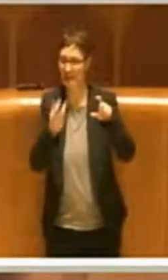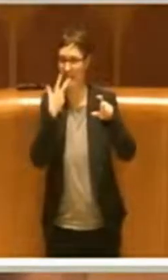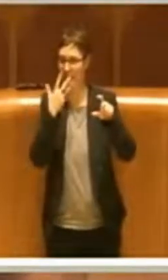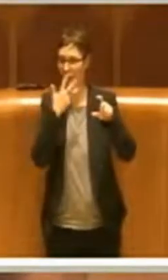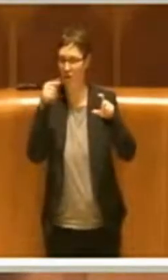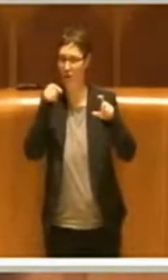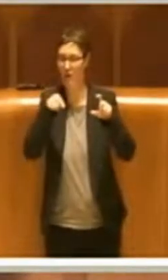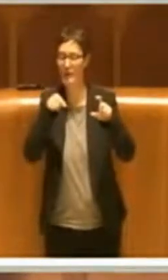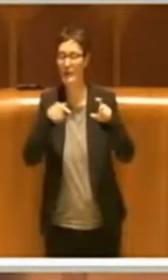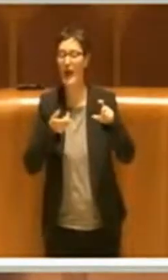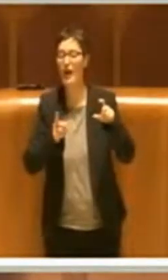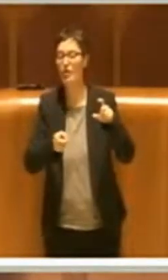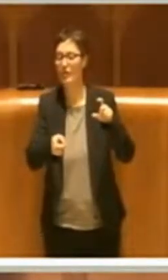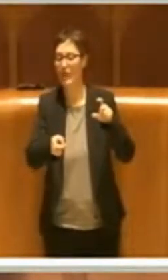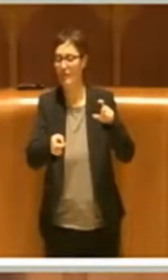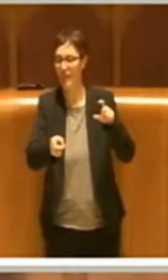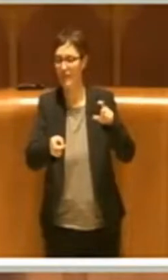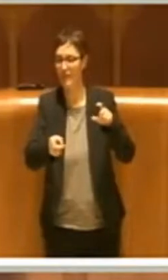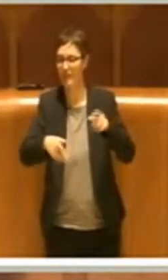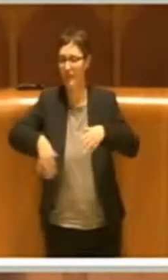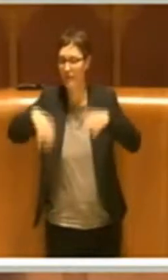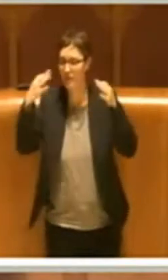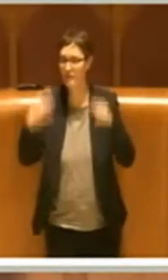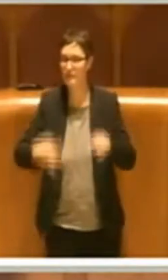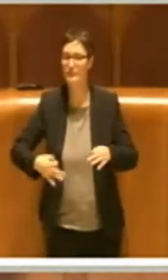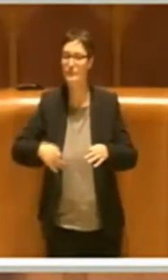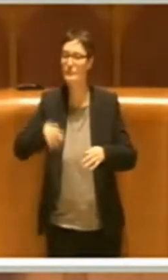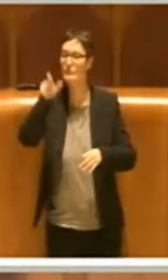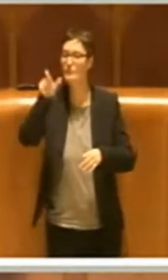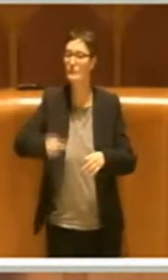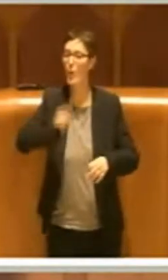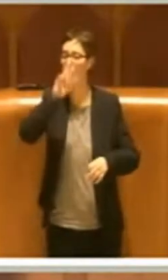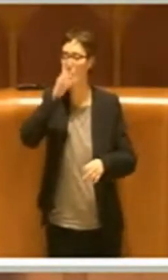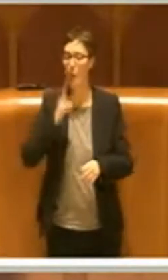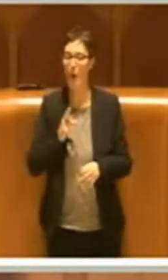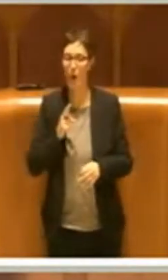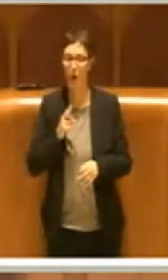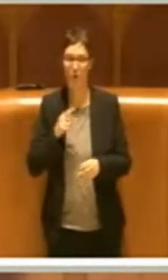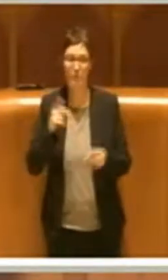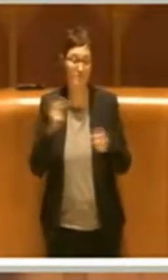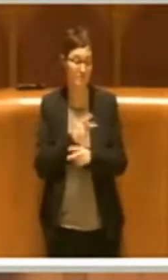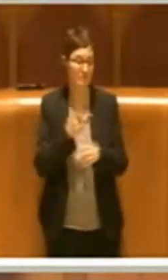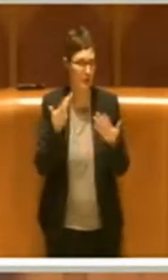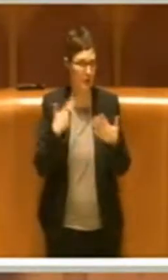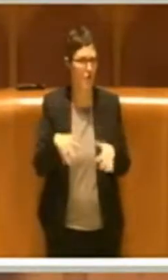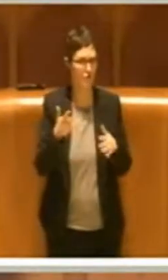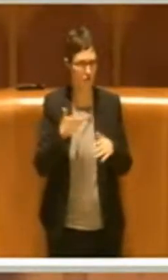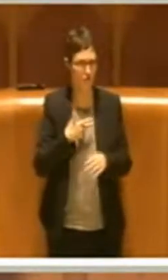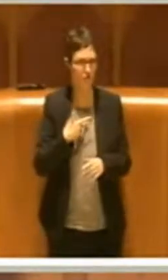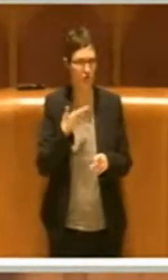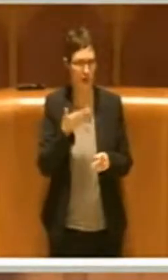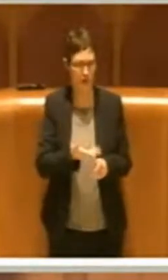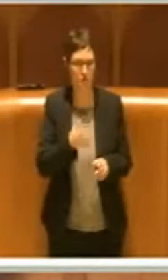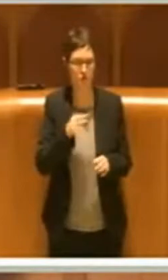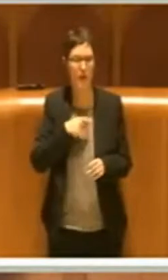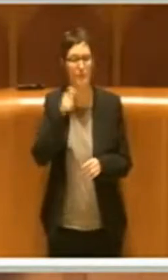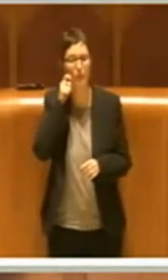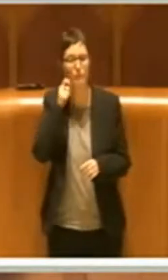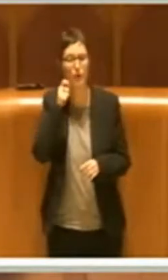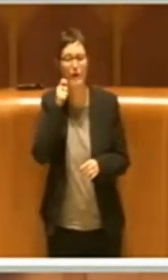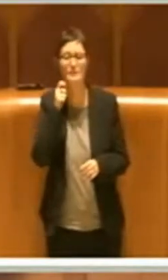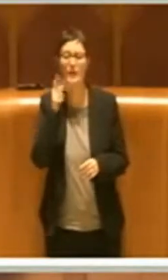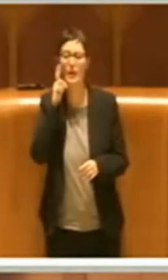istituirà una figura che a ben vedere nella realtà fattuale già esiste, l'ispettore ambientale